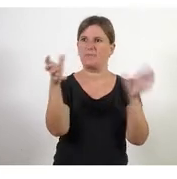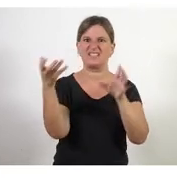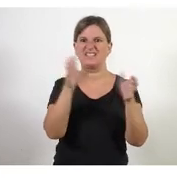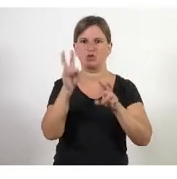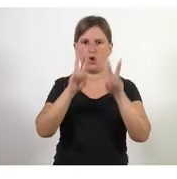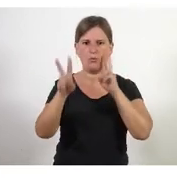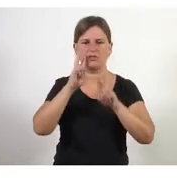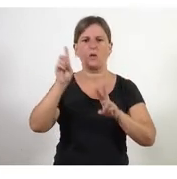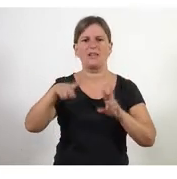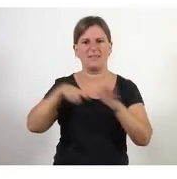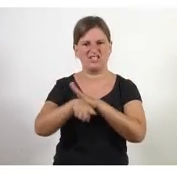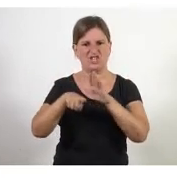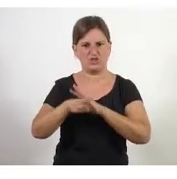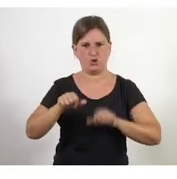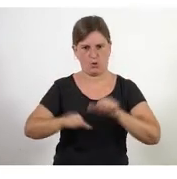de processos